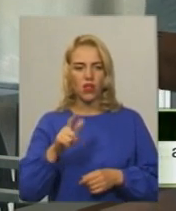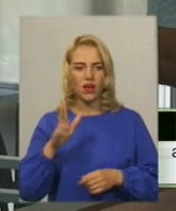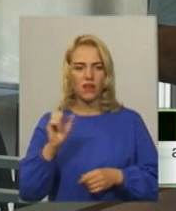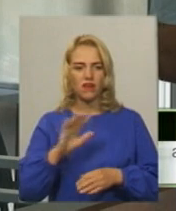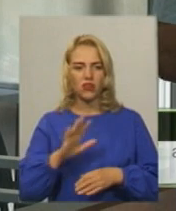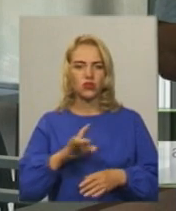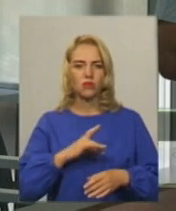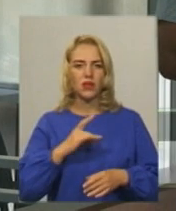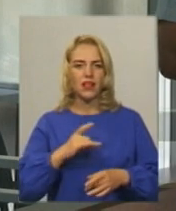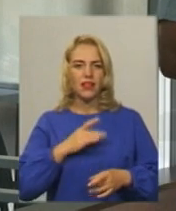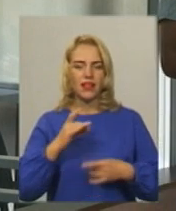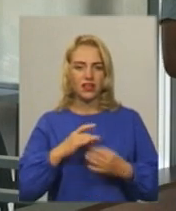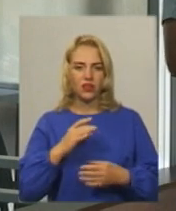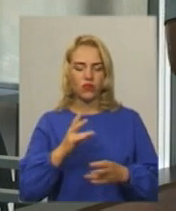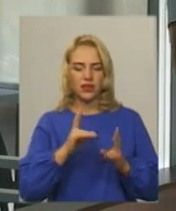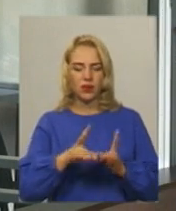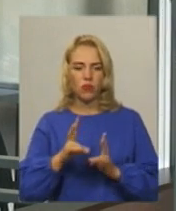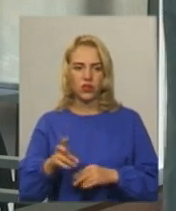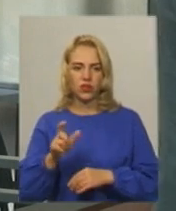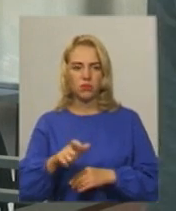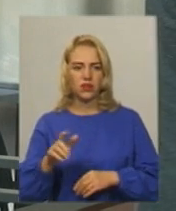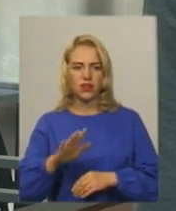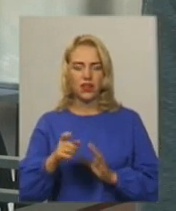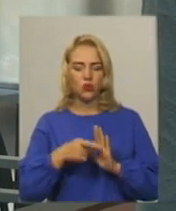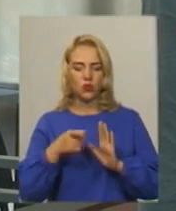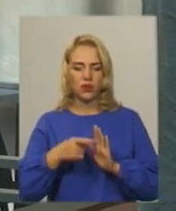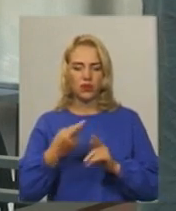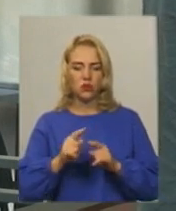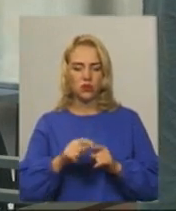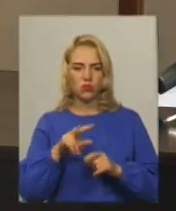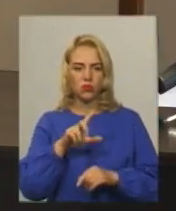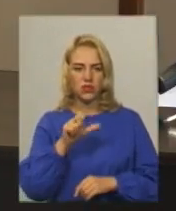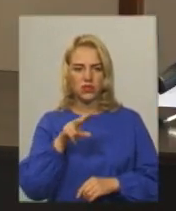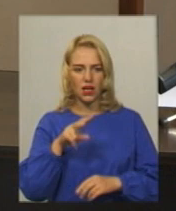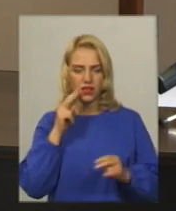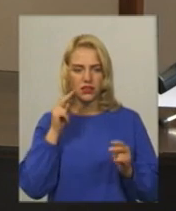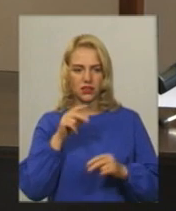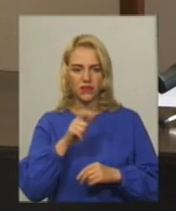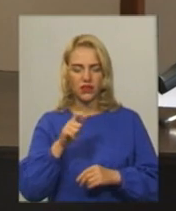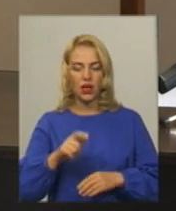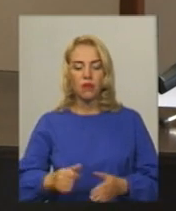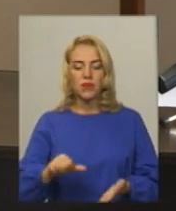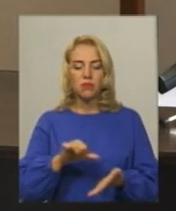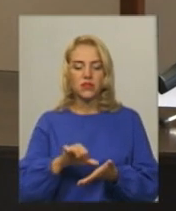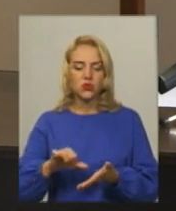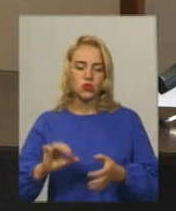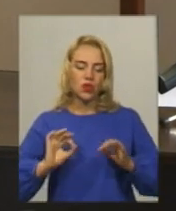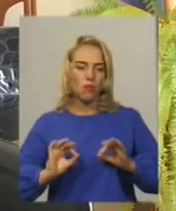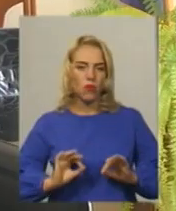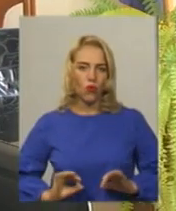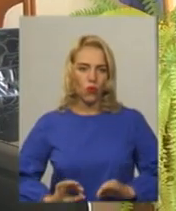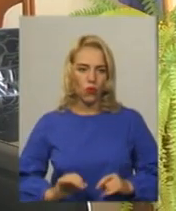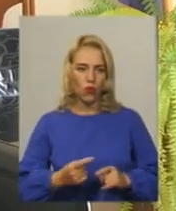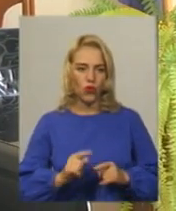травмувати потеплінних, не допитувати в цьому самі свідків Присутній прокурор у справі та представники загиблих та